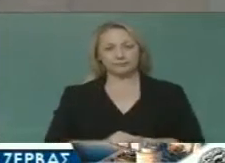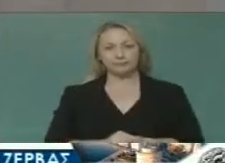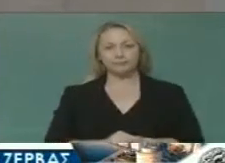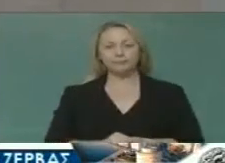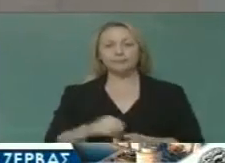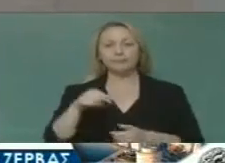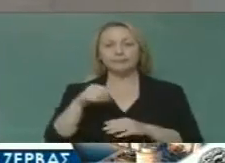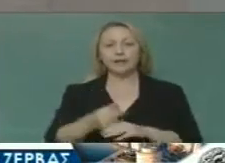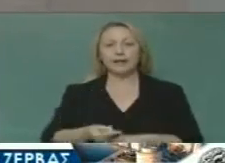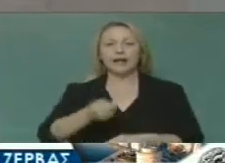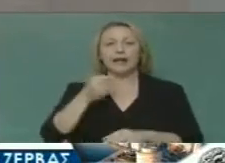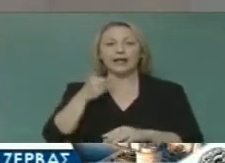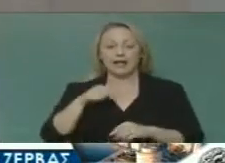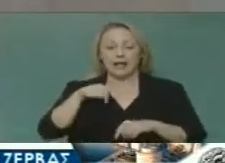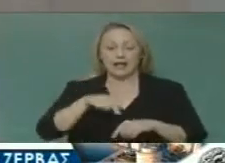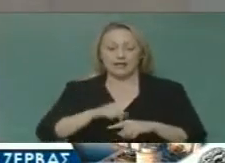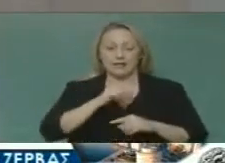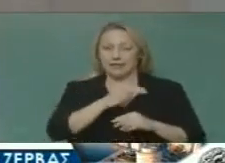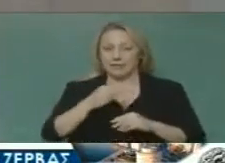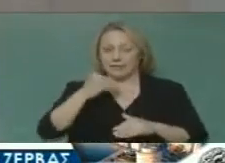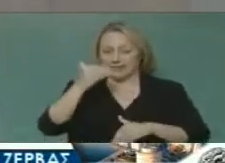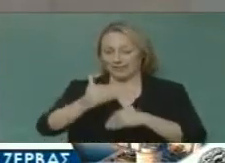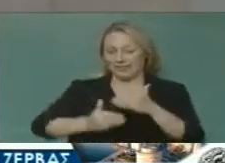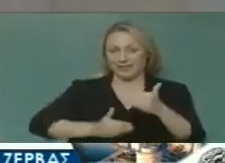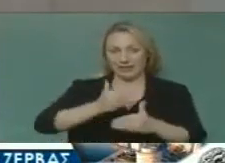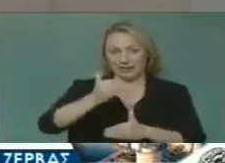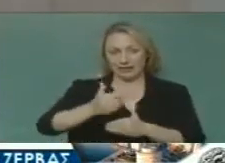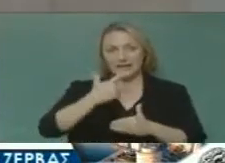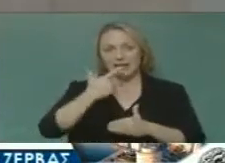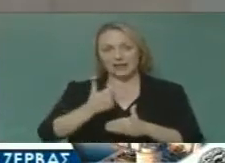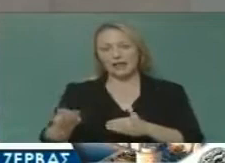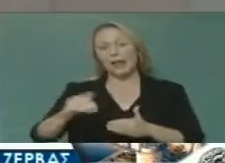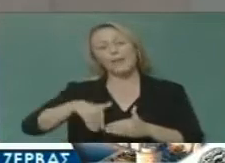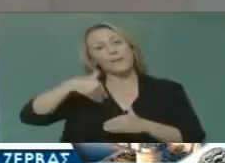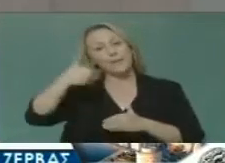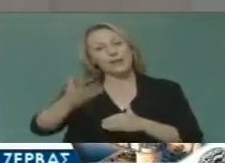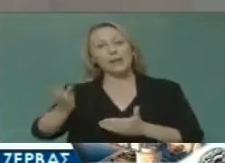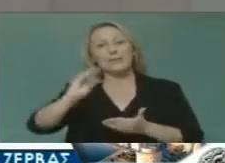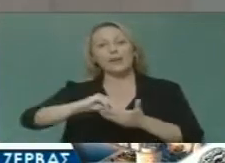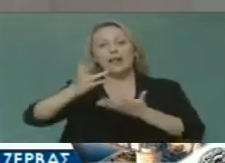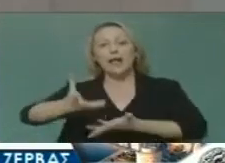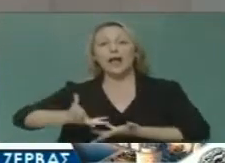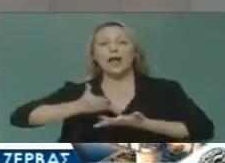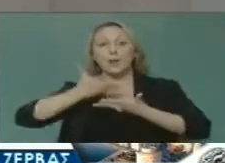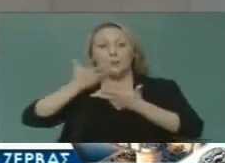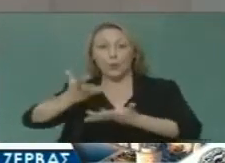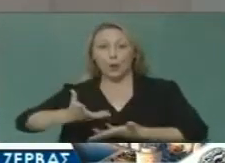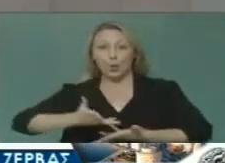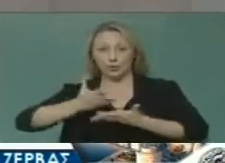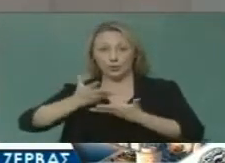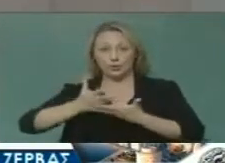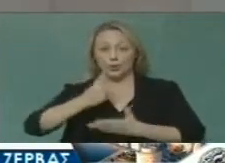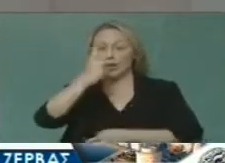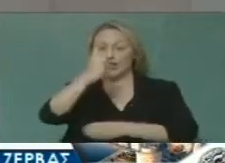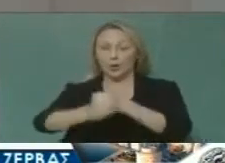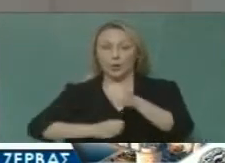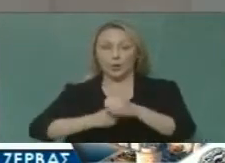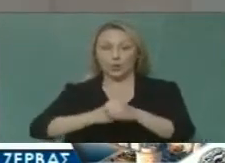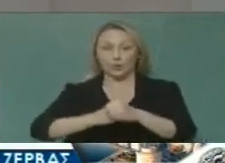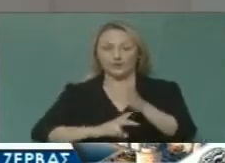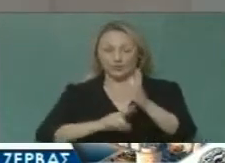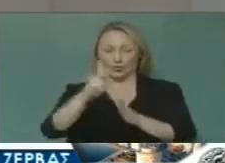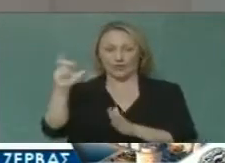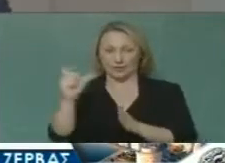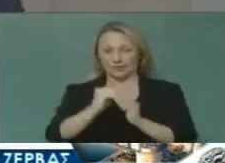χρόνο, όπως άλλωστε προβλέπετε από τις διαδικασίες θα παρουσιάσουμε τον απολογισμό ενός ολόκληρου έτους γιατί για